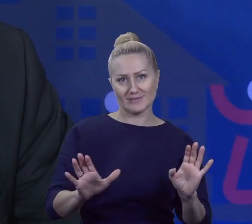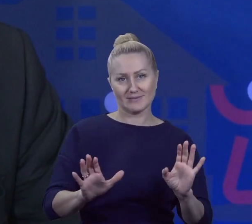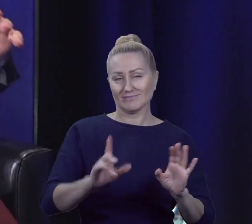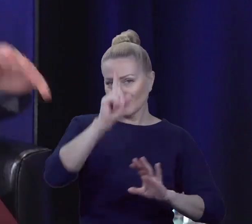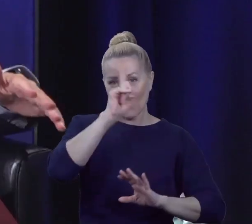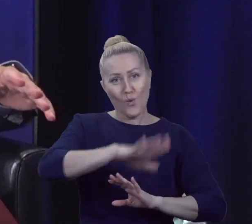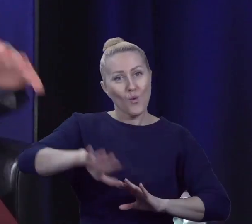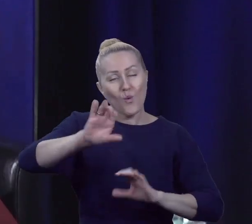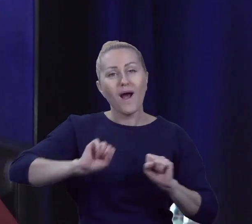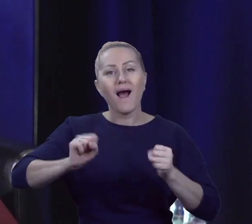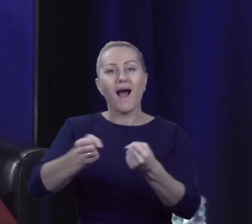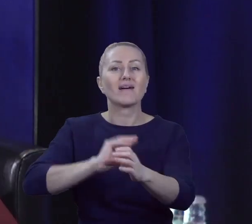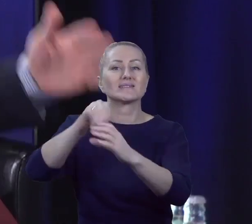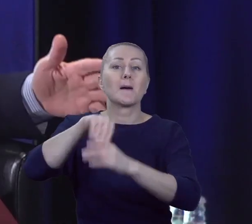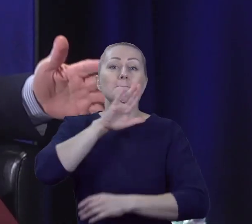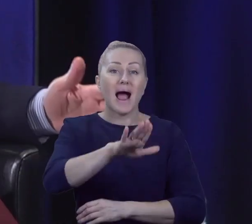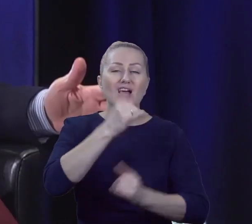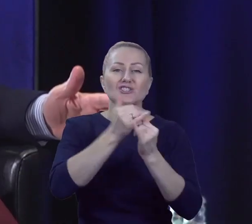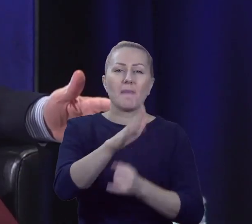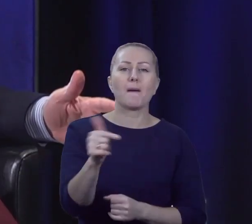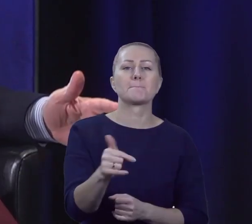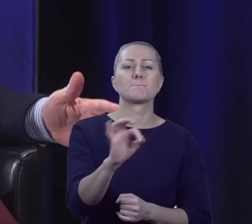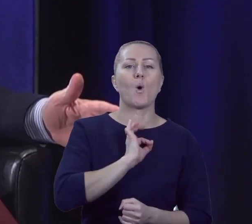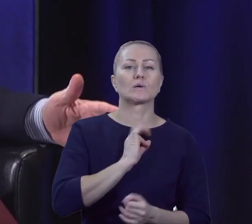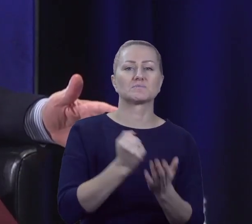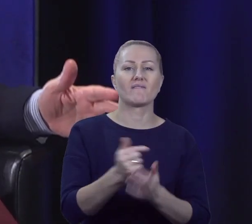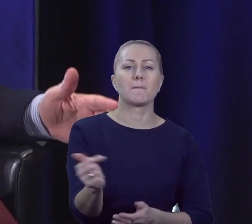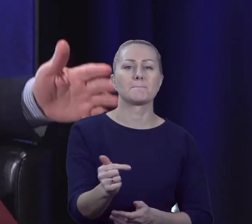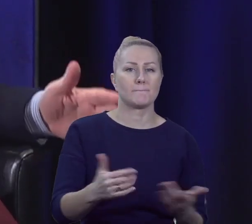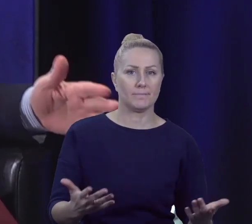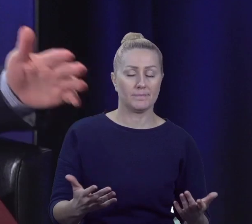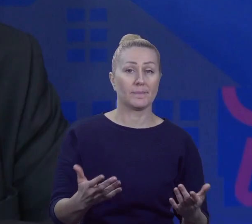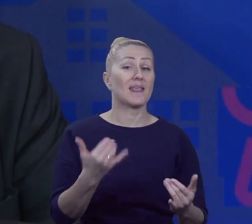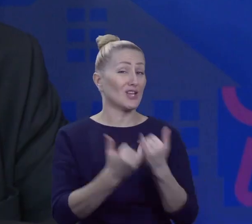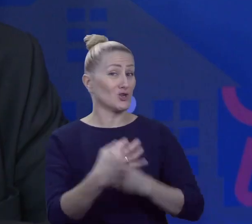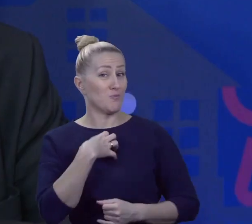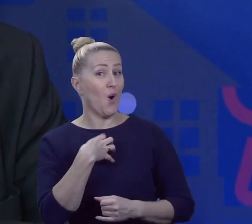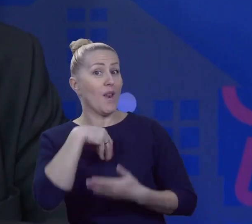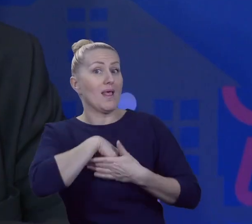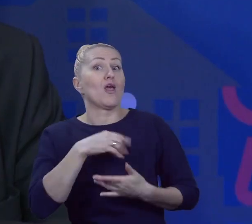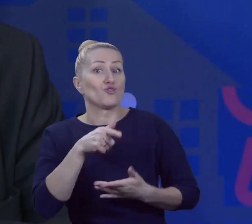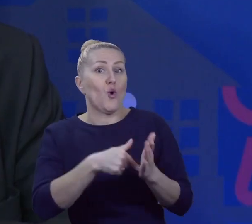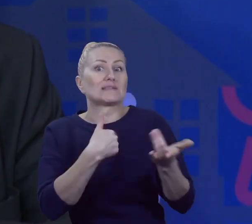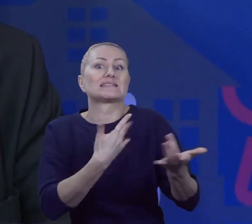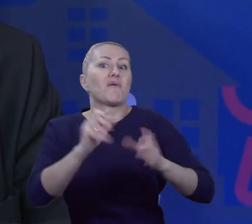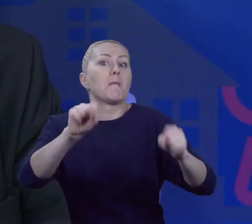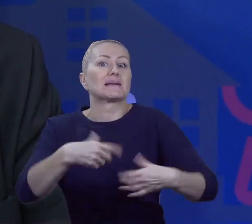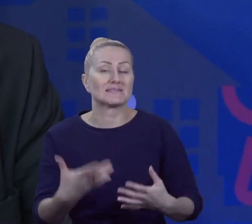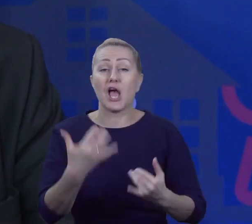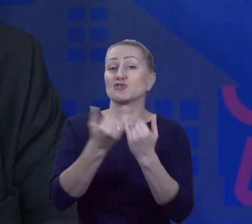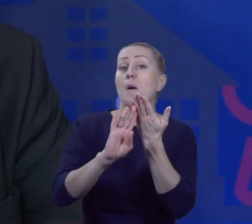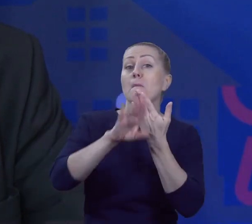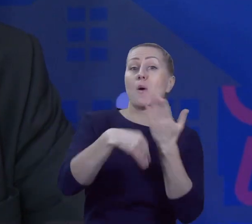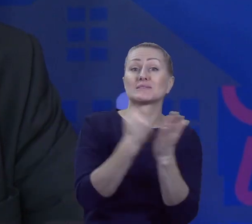się angażują wtedy, kiedy mają konkretną sprawę do załatwienia. boli. Tak, i boli. A jak załatwią tę swoją sprawę, to życie publiczne